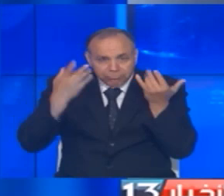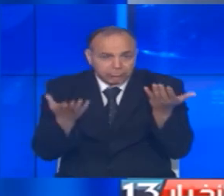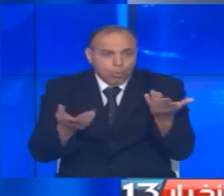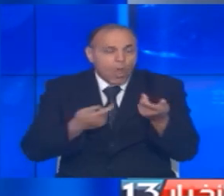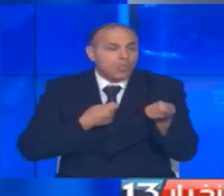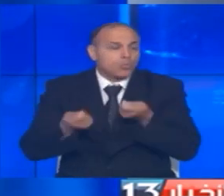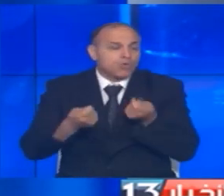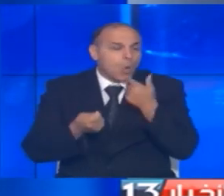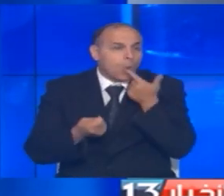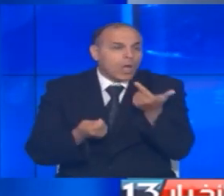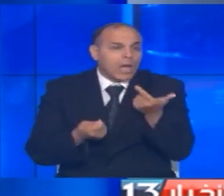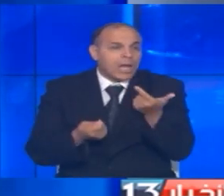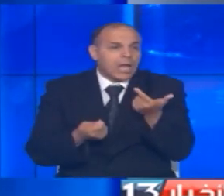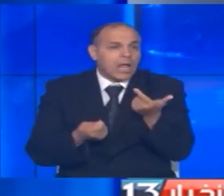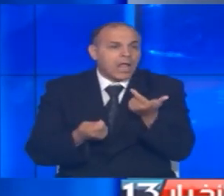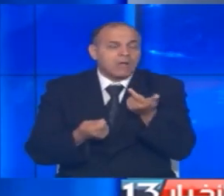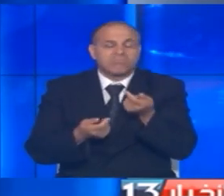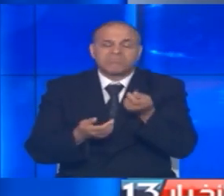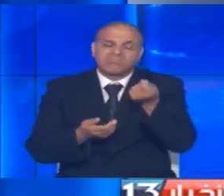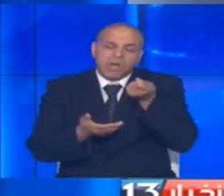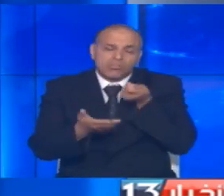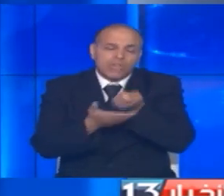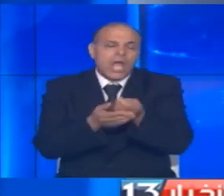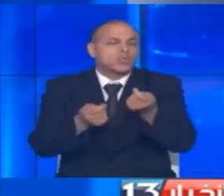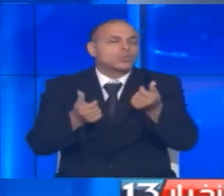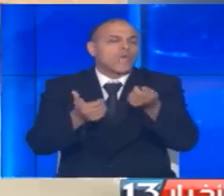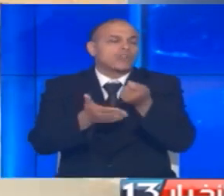والتجار حول أسباب توضع الإقبال